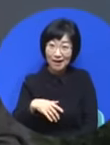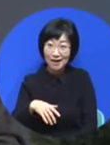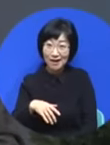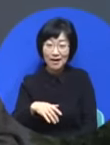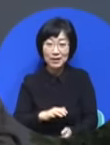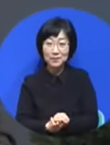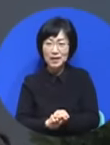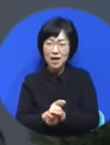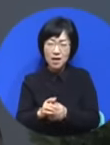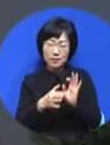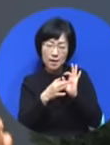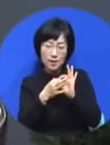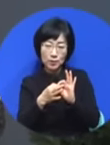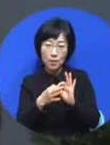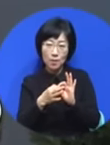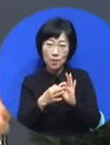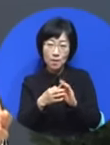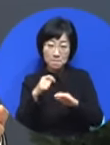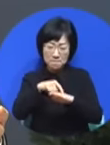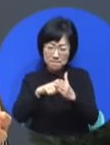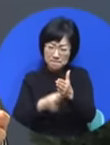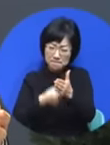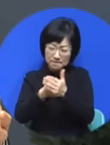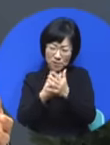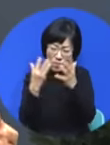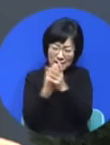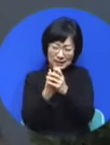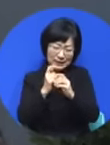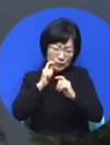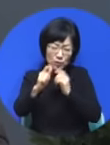10년 지속 했더니 시대 바꾸는 증거 왔어요.